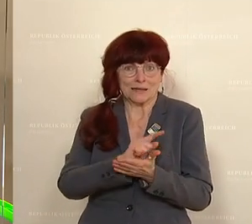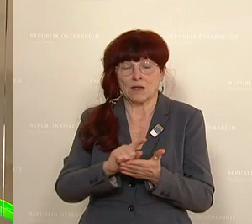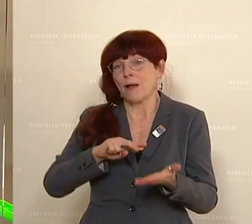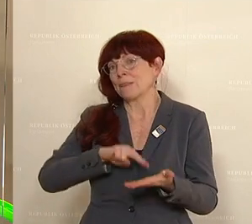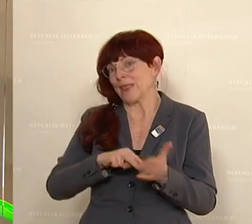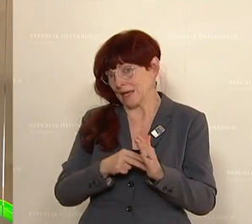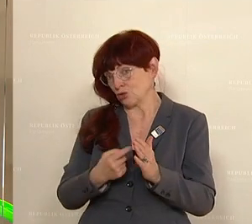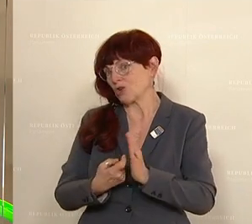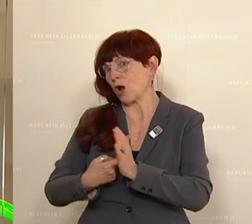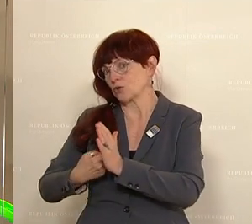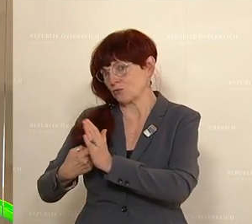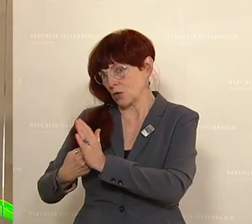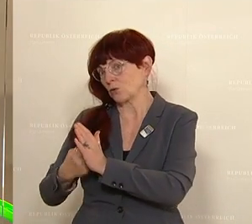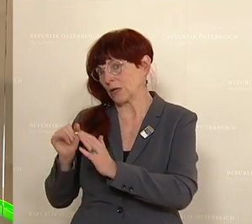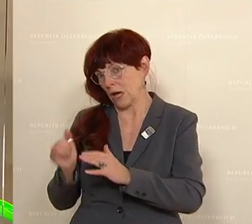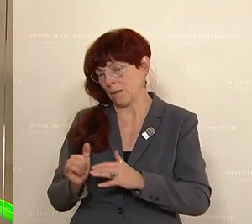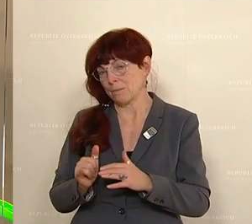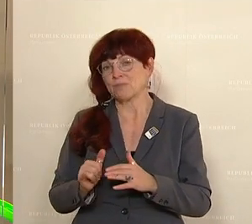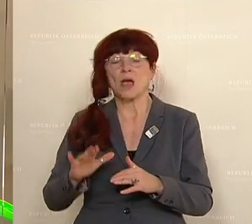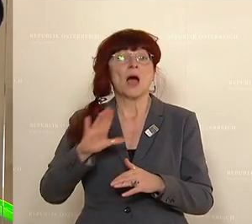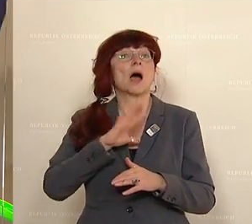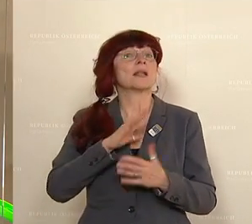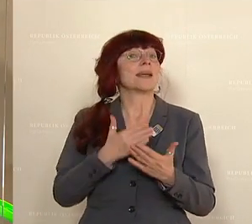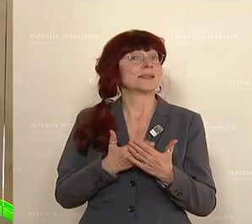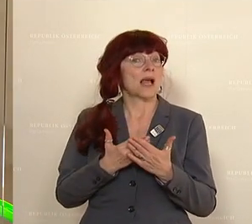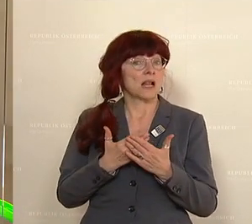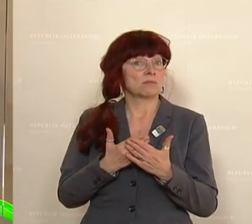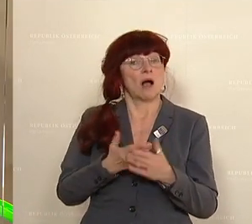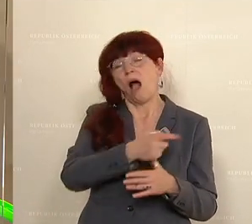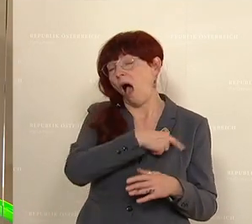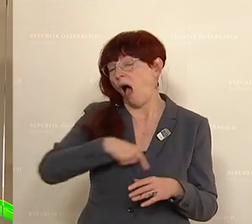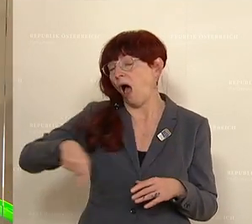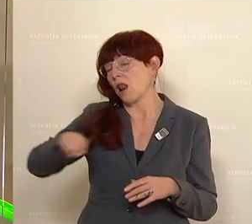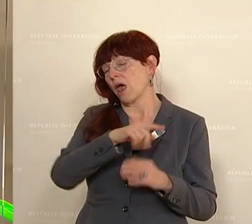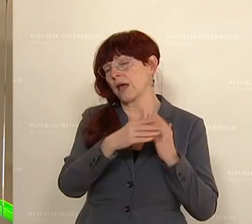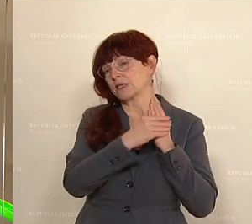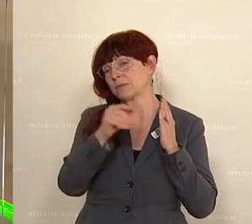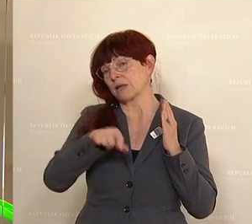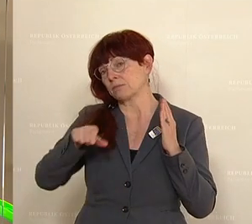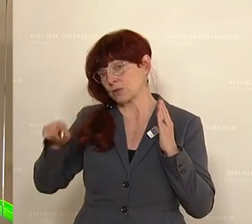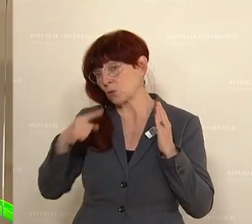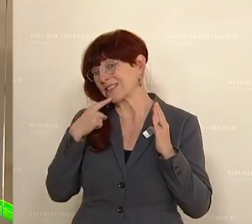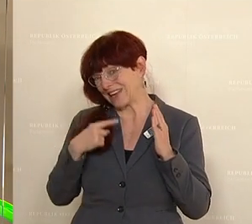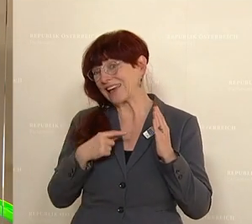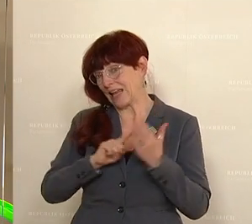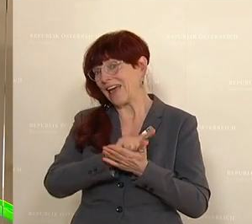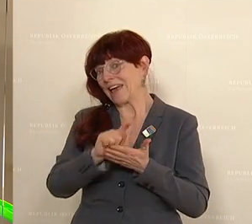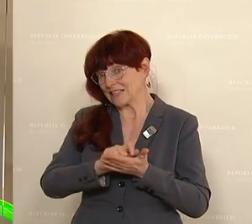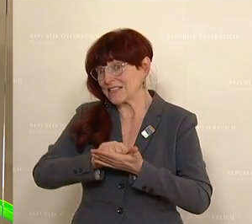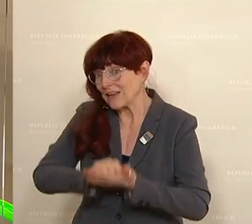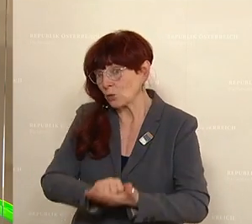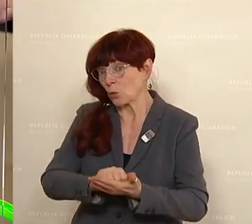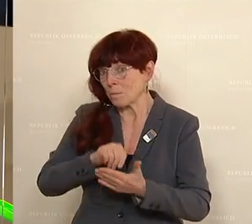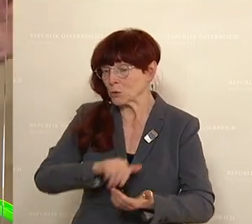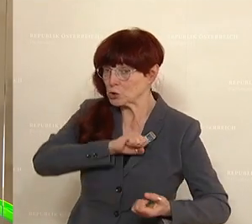herausfordernd ist, seine Zeit. Wir haben also, und das bestätigen auch alle Experten, schon Zeitdruck, hier in die Gänge zu